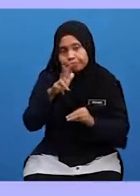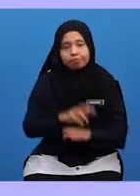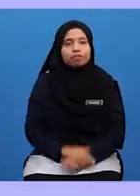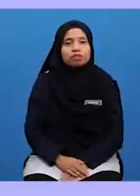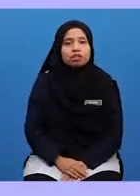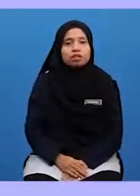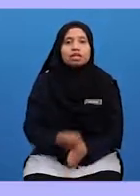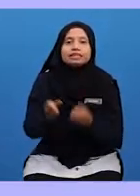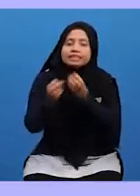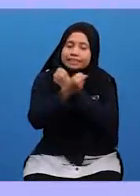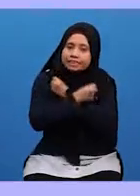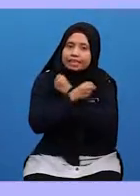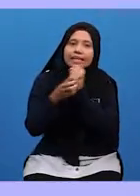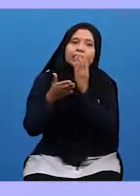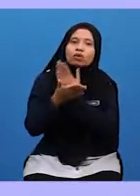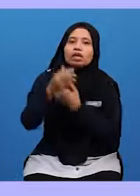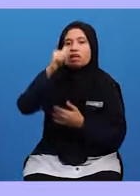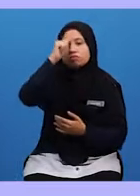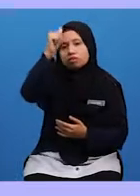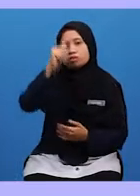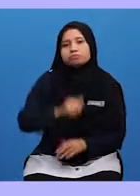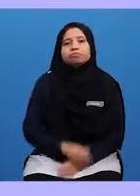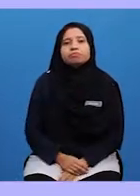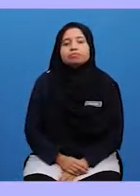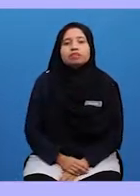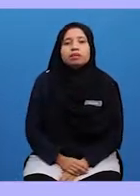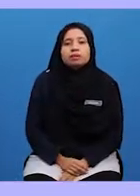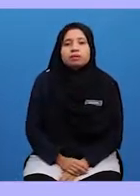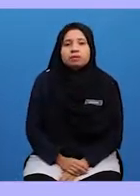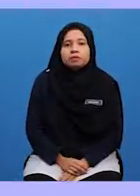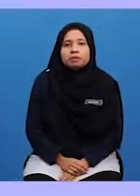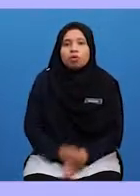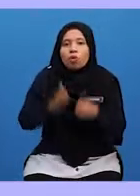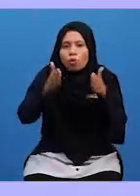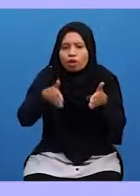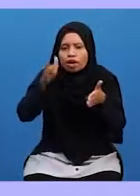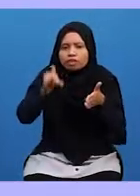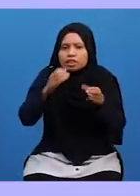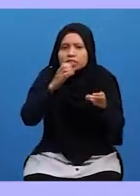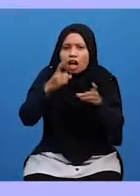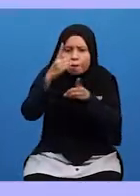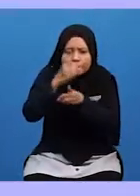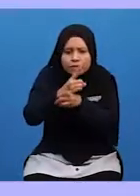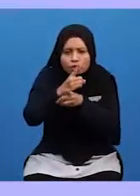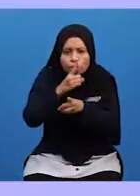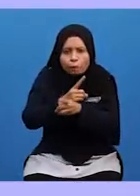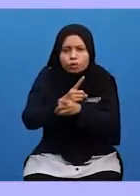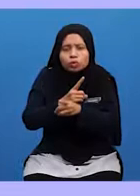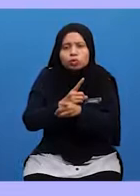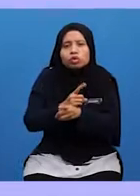Disayangi Oleh Allah Ya Murid-murid Orang Yang Bercakap Benar Ini